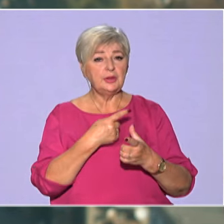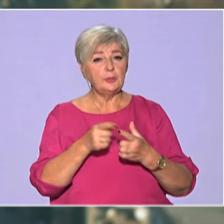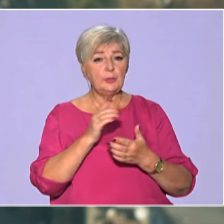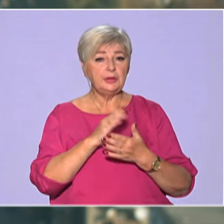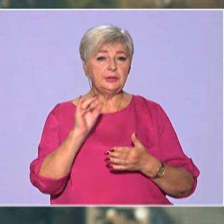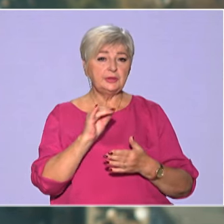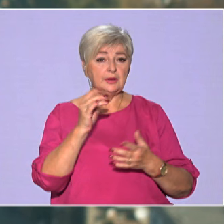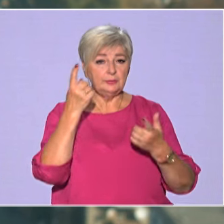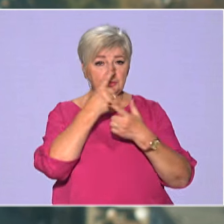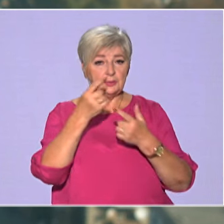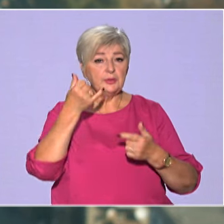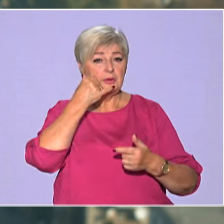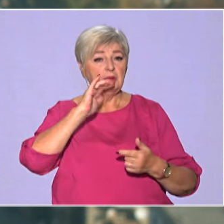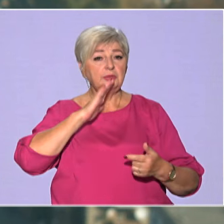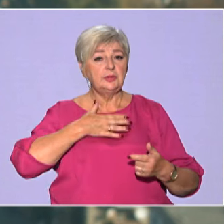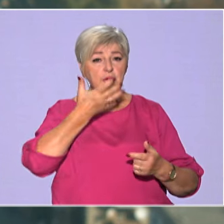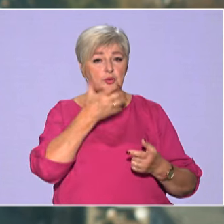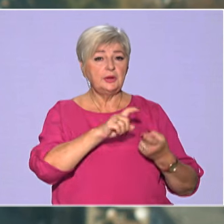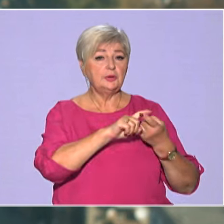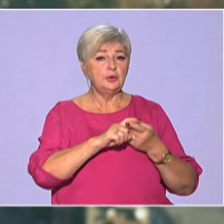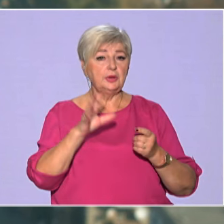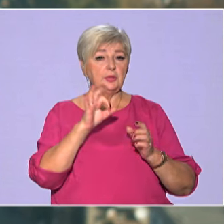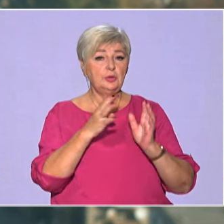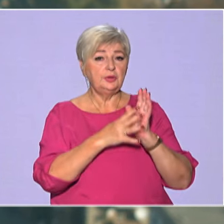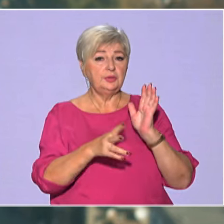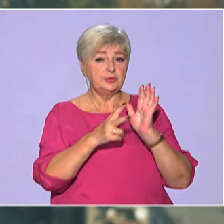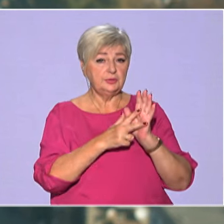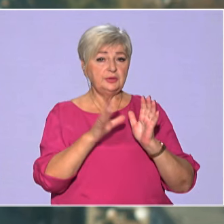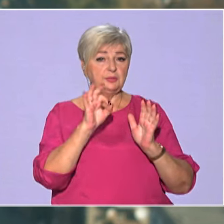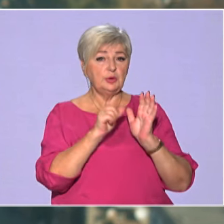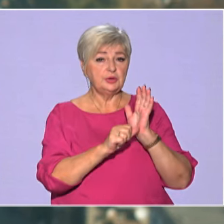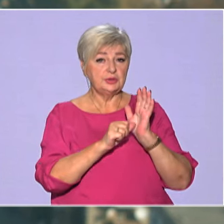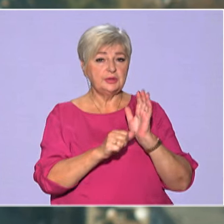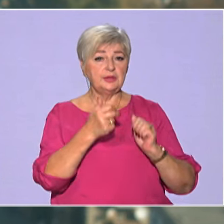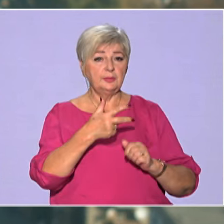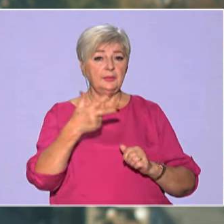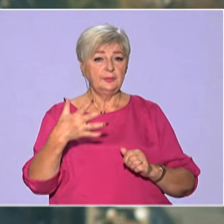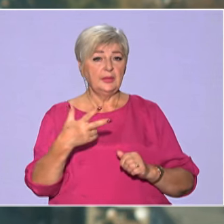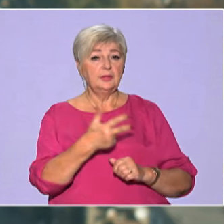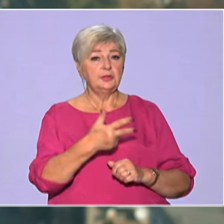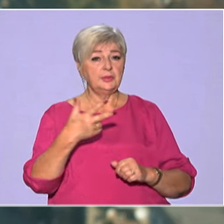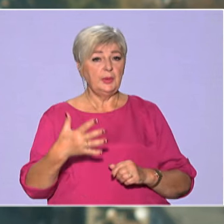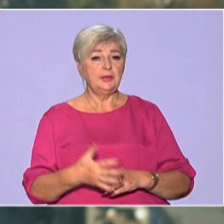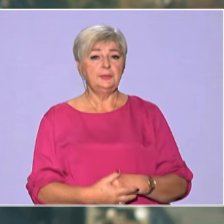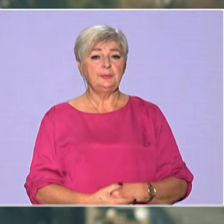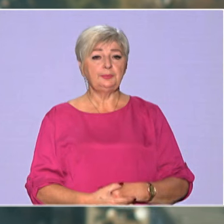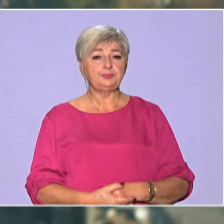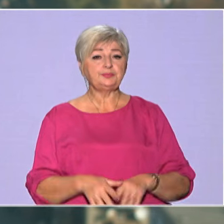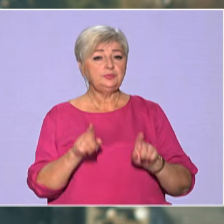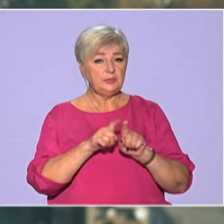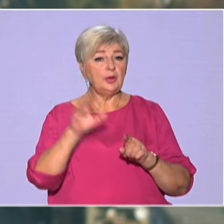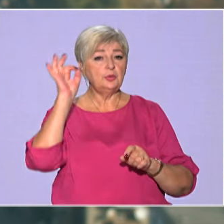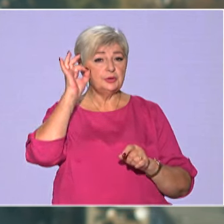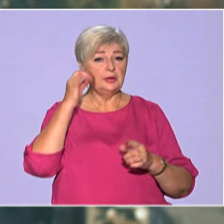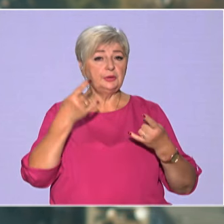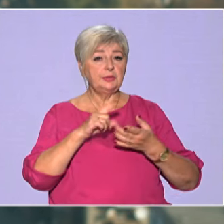цікаву інформацію, телефонуйте на нашу гарячу лінію 098-060-3535. Також